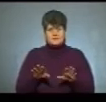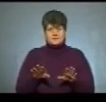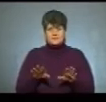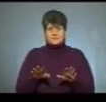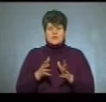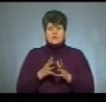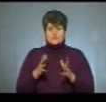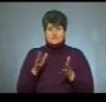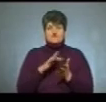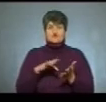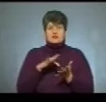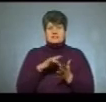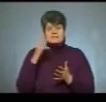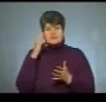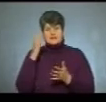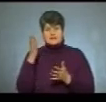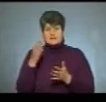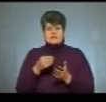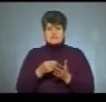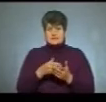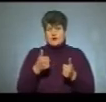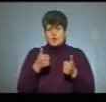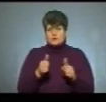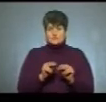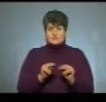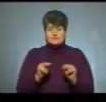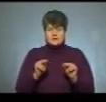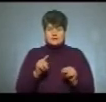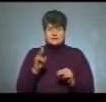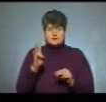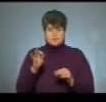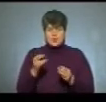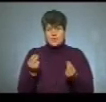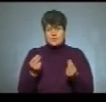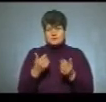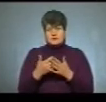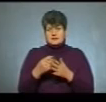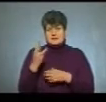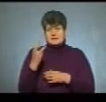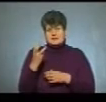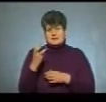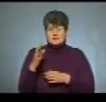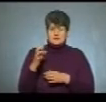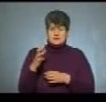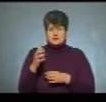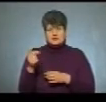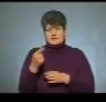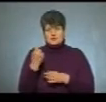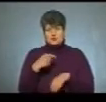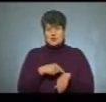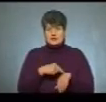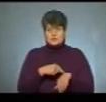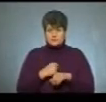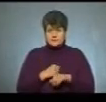у столиці, в Києві, ціна хорошого викладача для підготовки до ЗНО коштує десь від 300 до 500 гривень година.